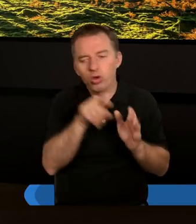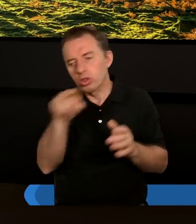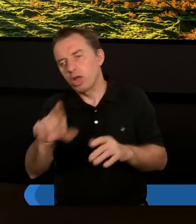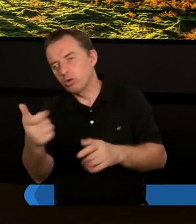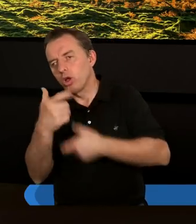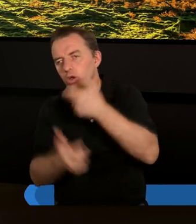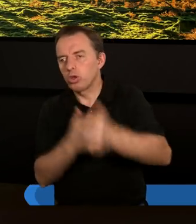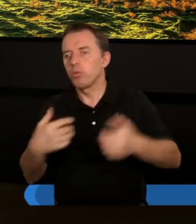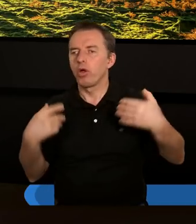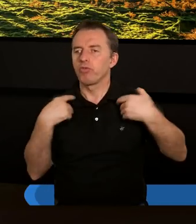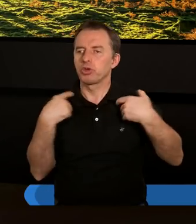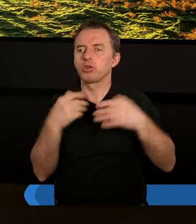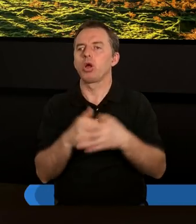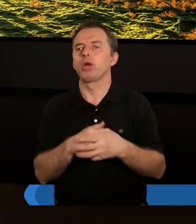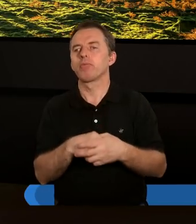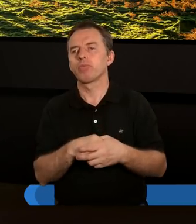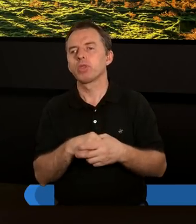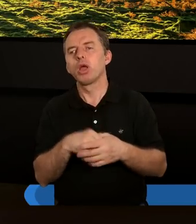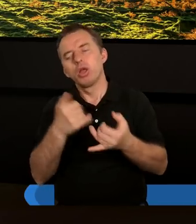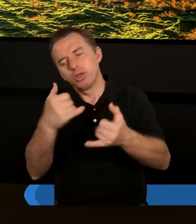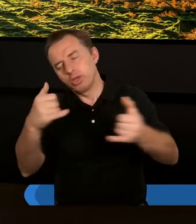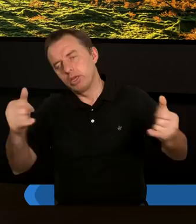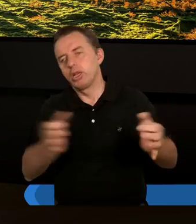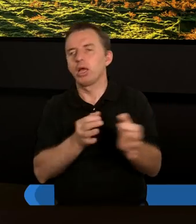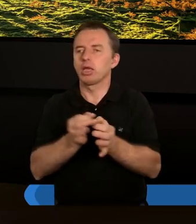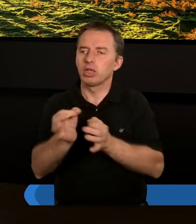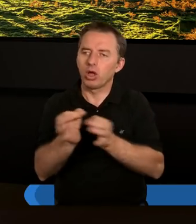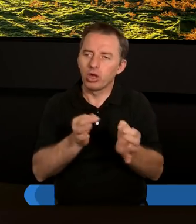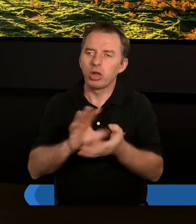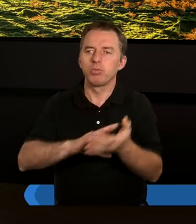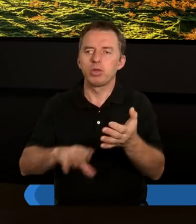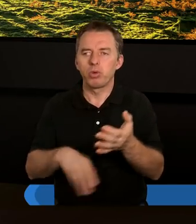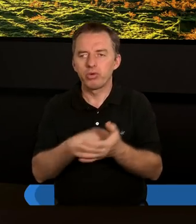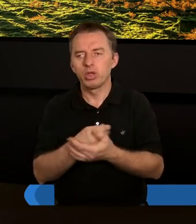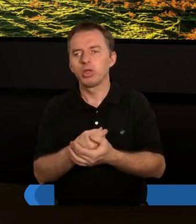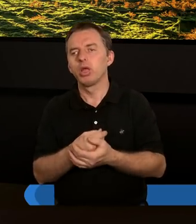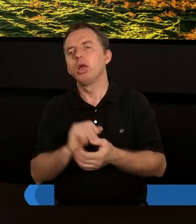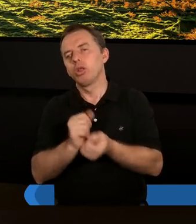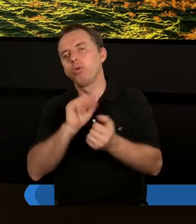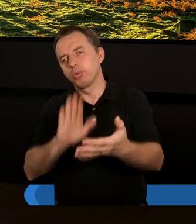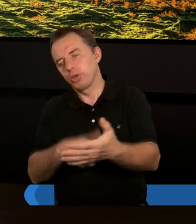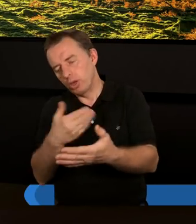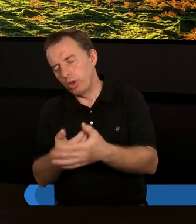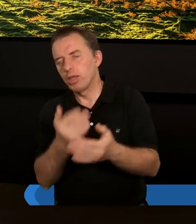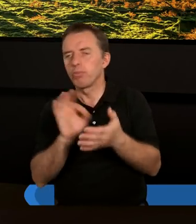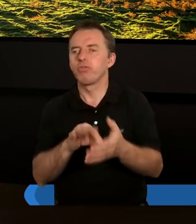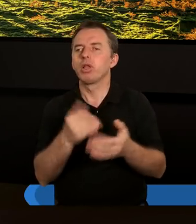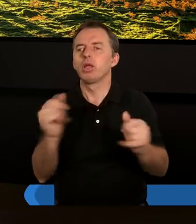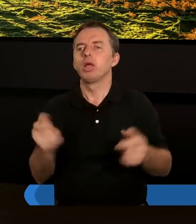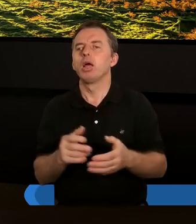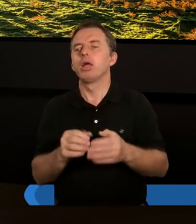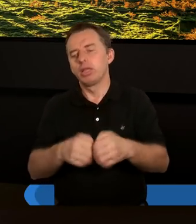zrobił i spojrzenie w taki sposób. Wśród innych historii Pisma Świętego, które również są przykładem pewnych